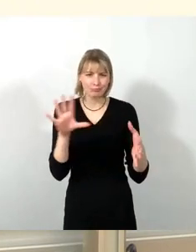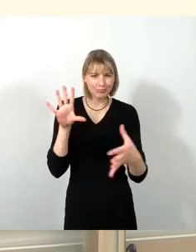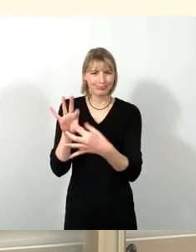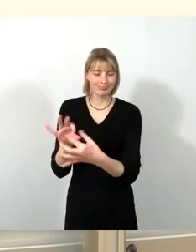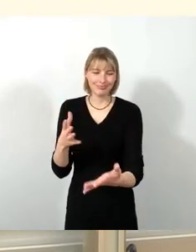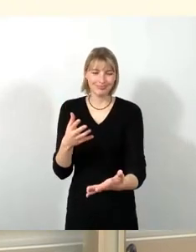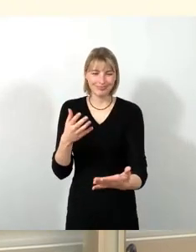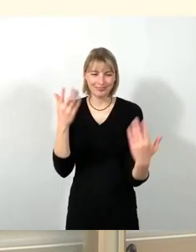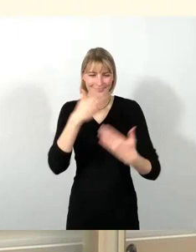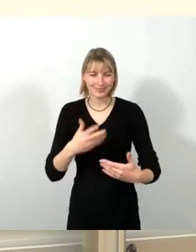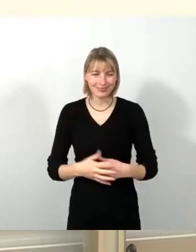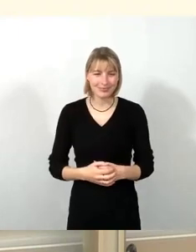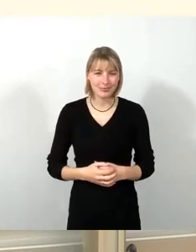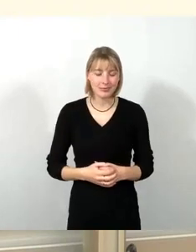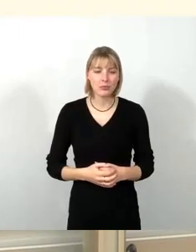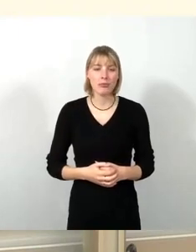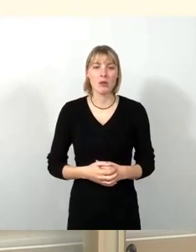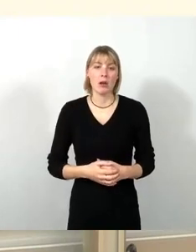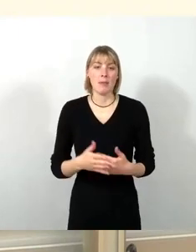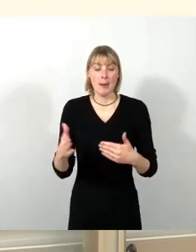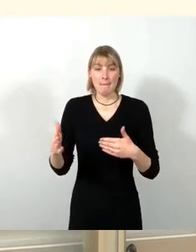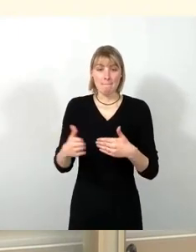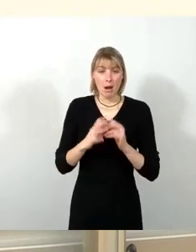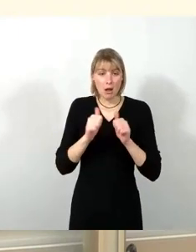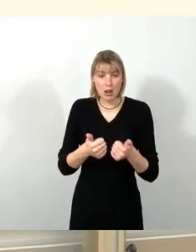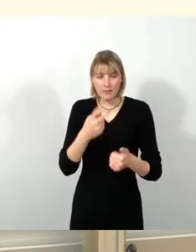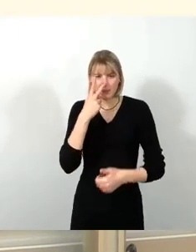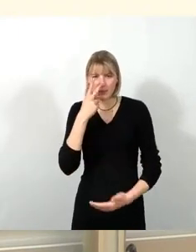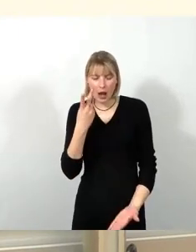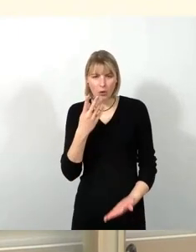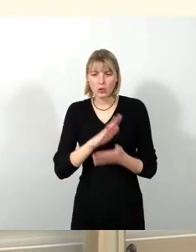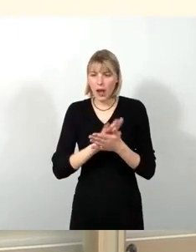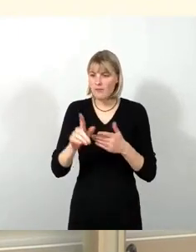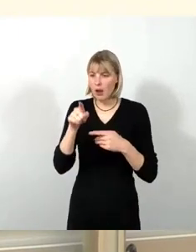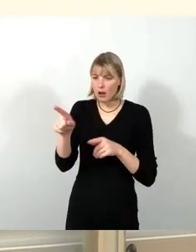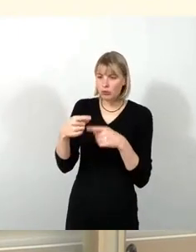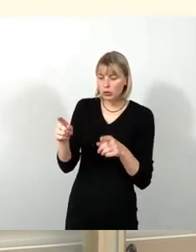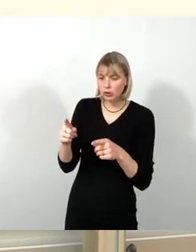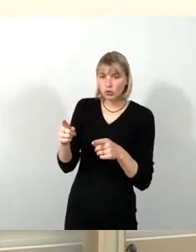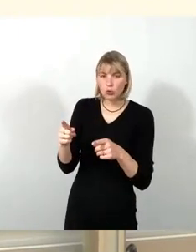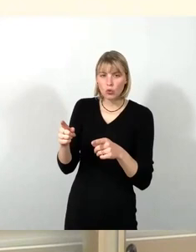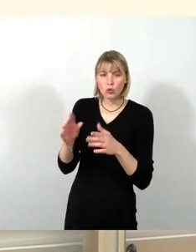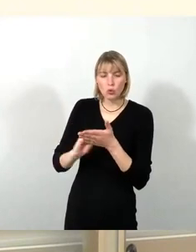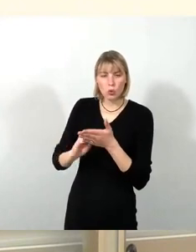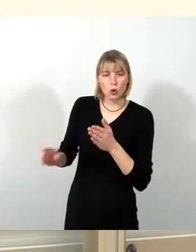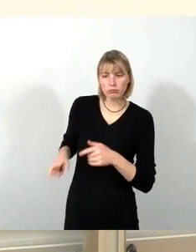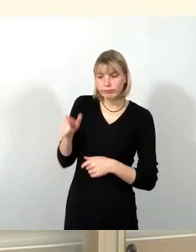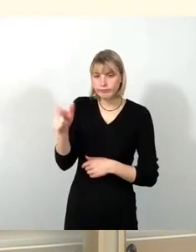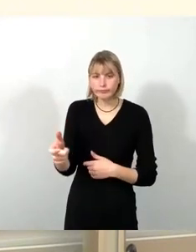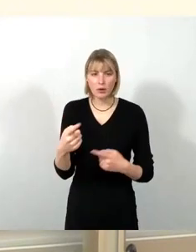Wie ist denn das beihilfemäßig? Also können wir einfach willkürlich den einen Musikschulen Geld geben, den anderen nicht? Ich finde das interessant. Also